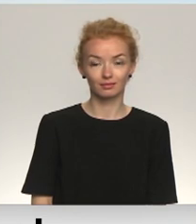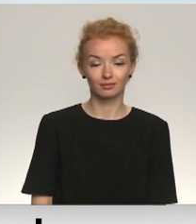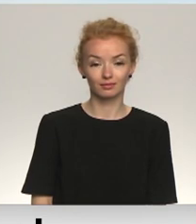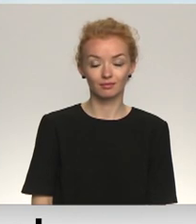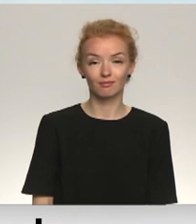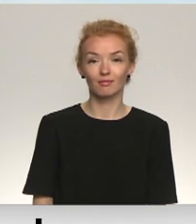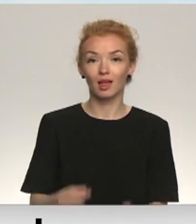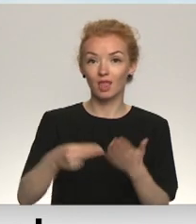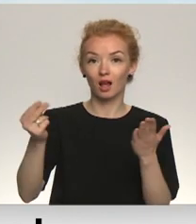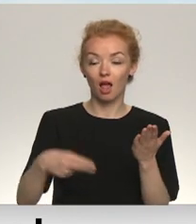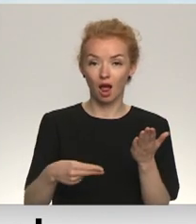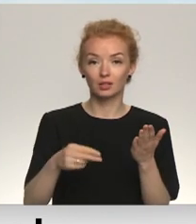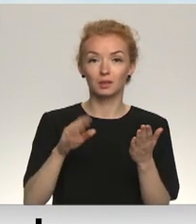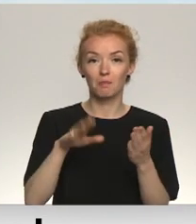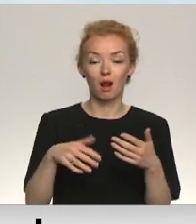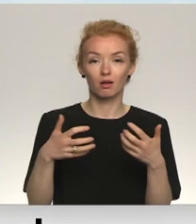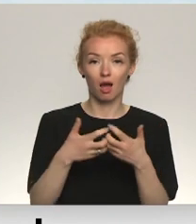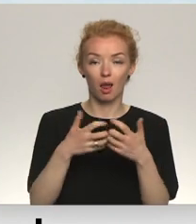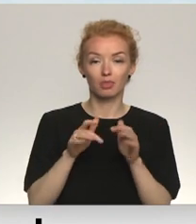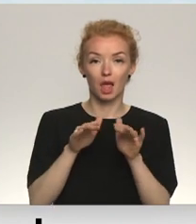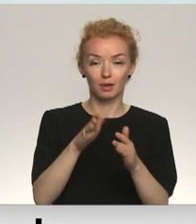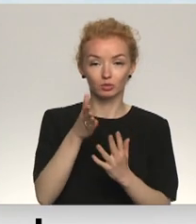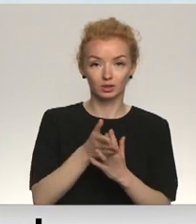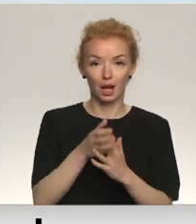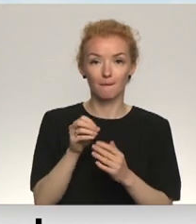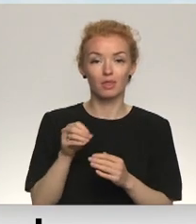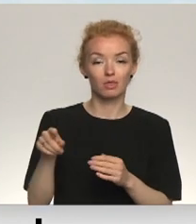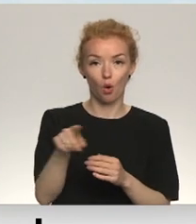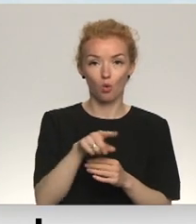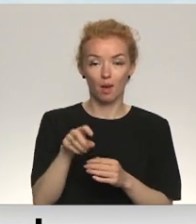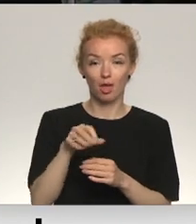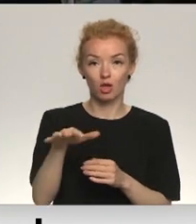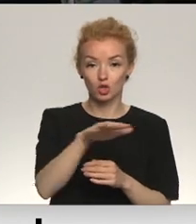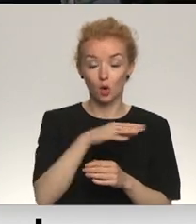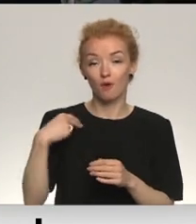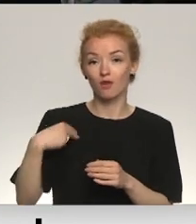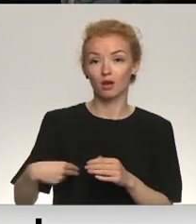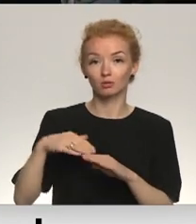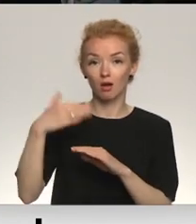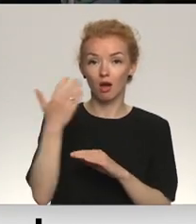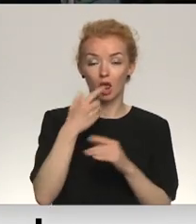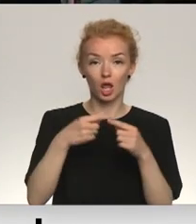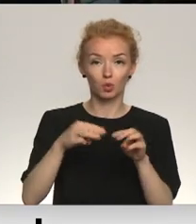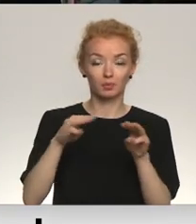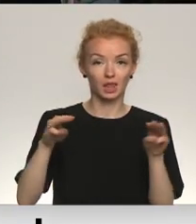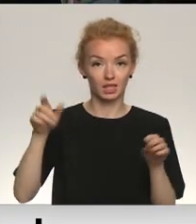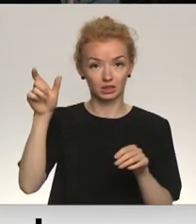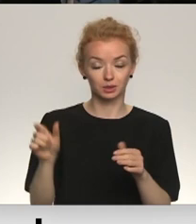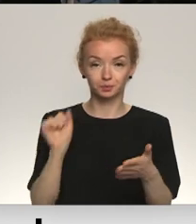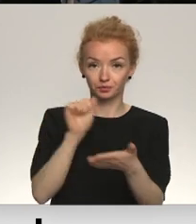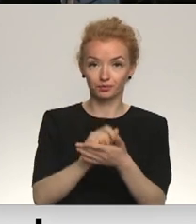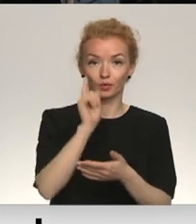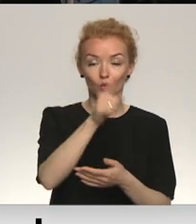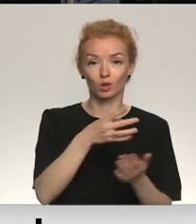Deklarācija, karadarbības starp Eiropas nācijām patrītu teju neiedomājumu, Francijas ārlietu ministrs Roberts Šūmanis publiskoja